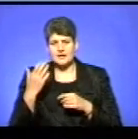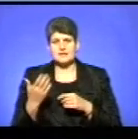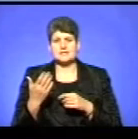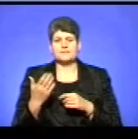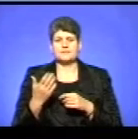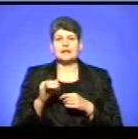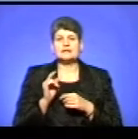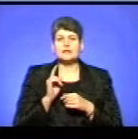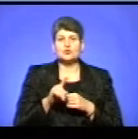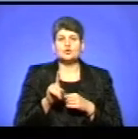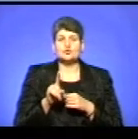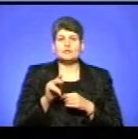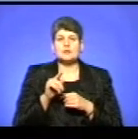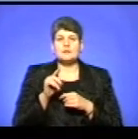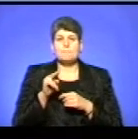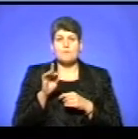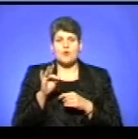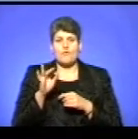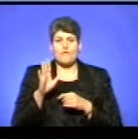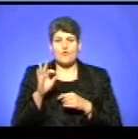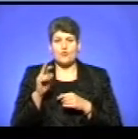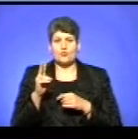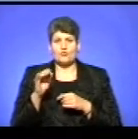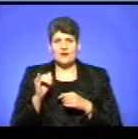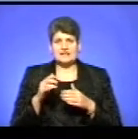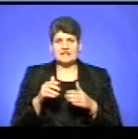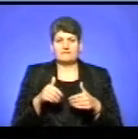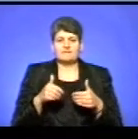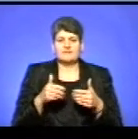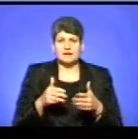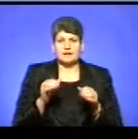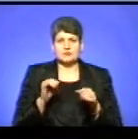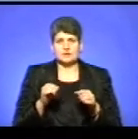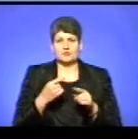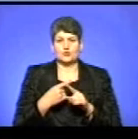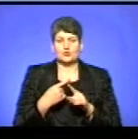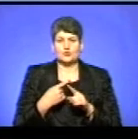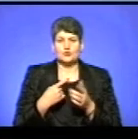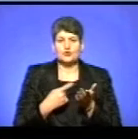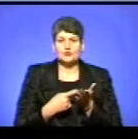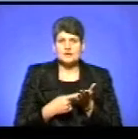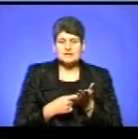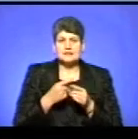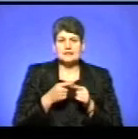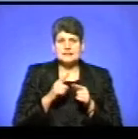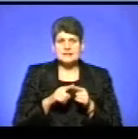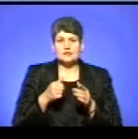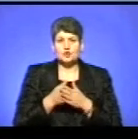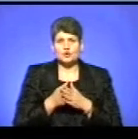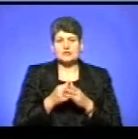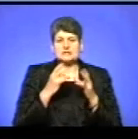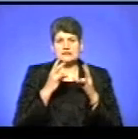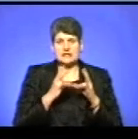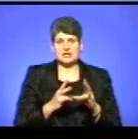спровокувати і викликати, а можливо і довести це взагалі до трагічних речей